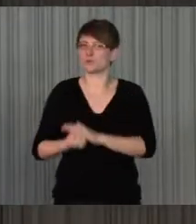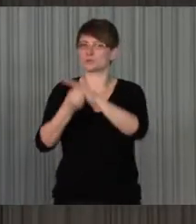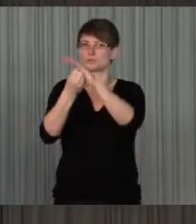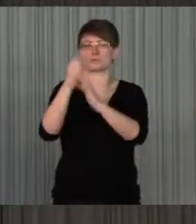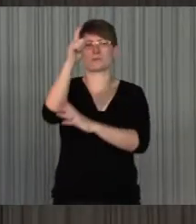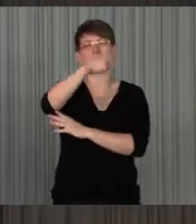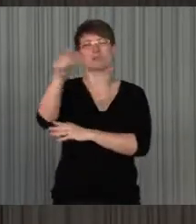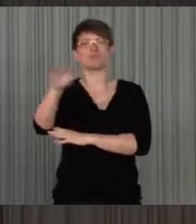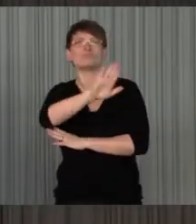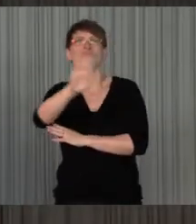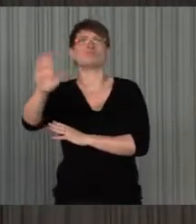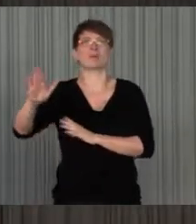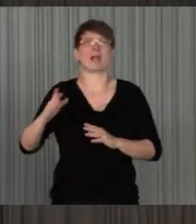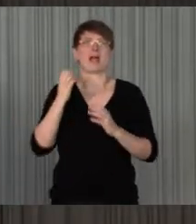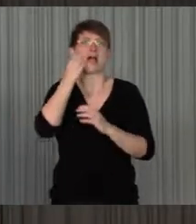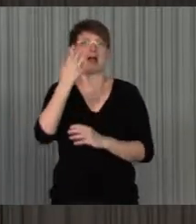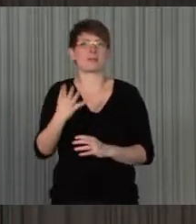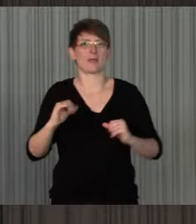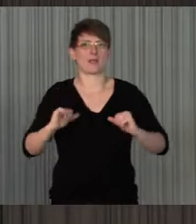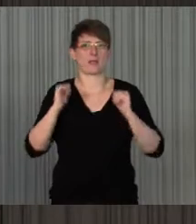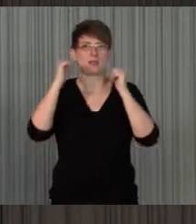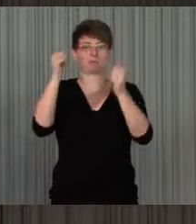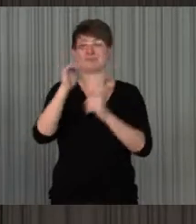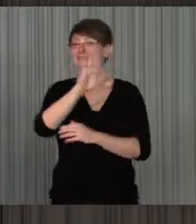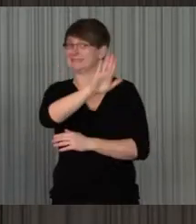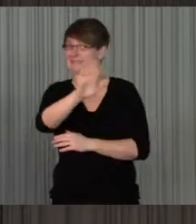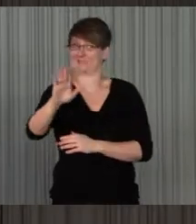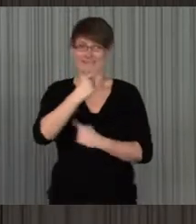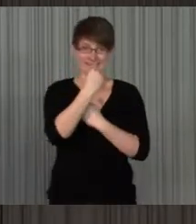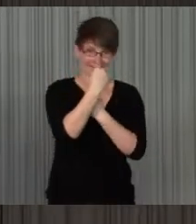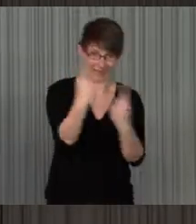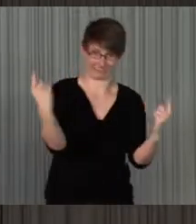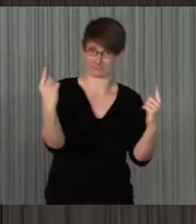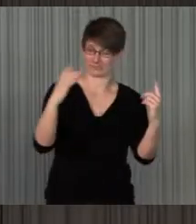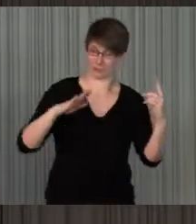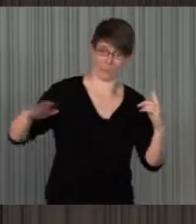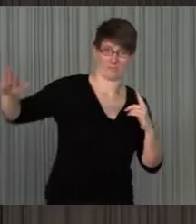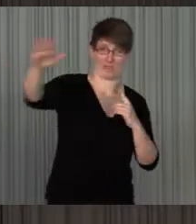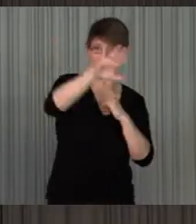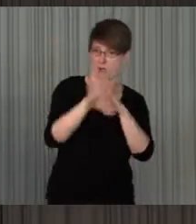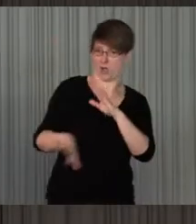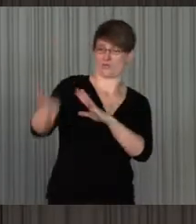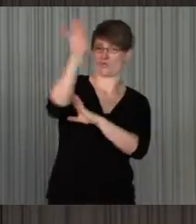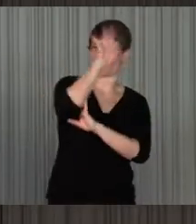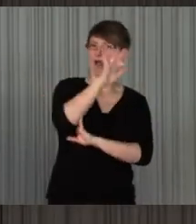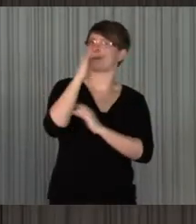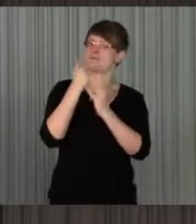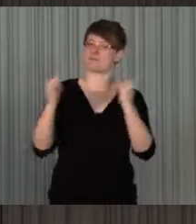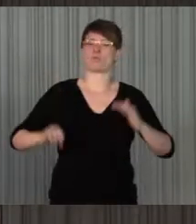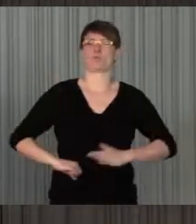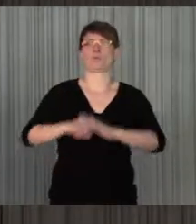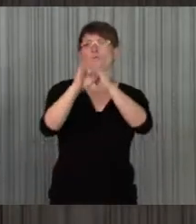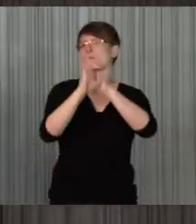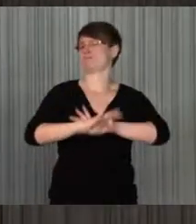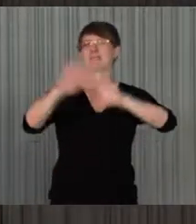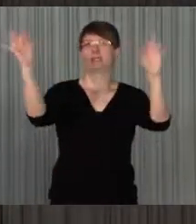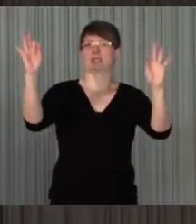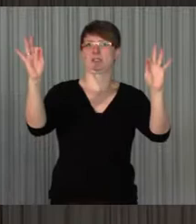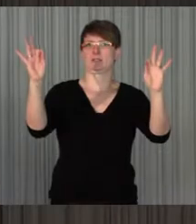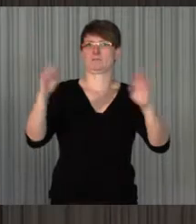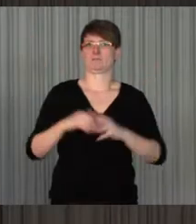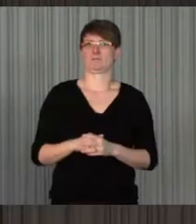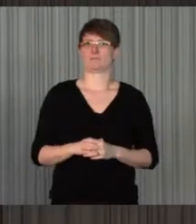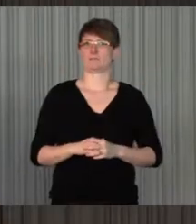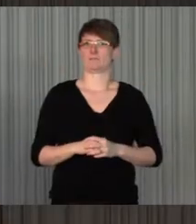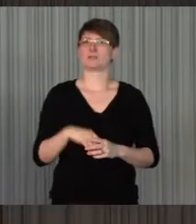Menschen bei der Bewältigung des Alltags, in der von ihnen gewählten Erlebung, das ist wichtig, auch bestmöglich zu unterstützen, weil sie zu